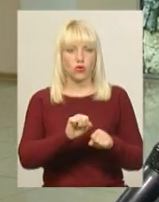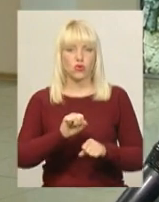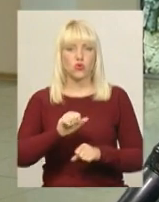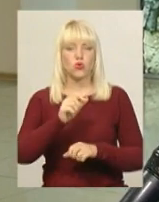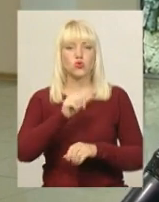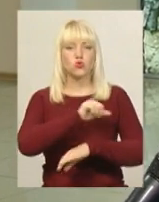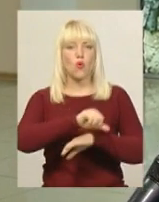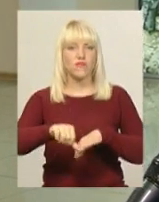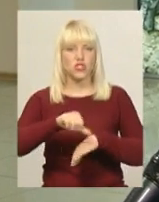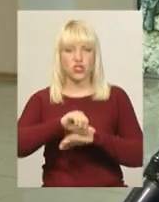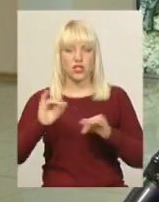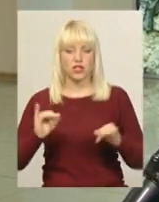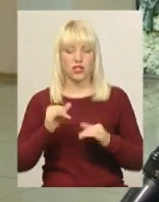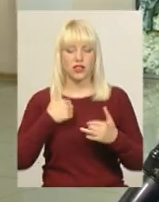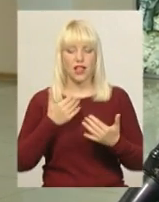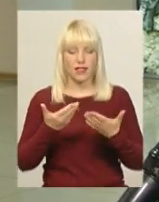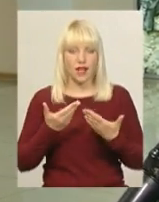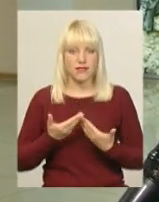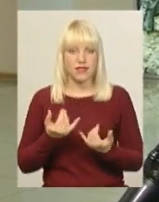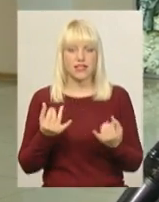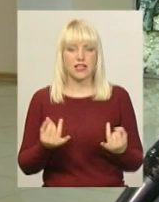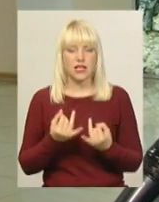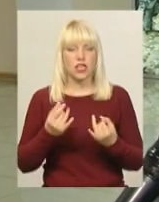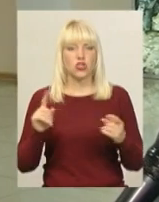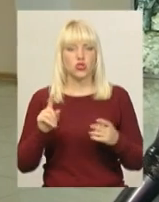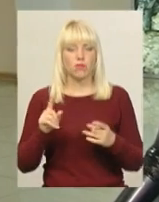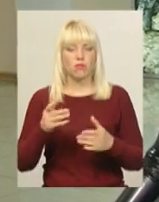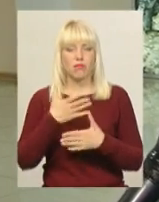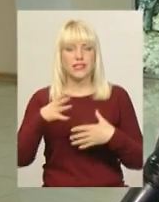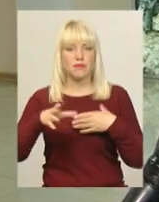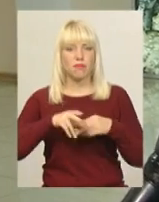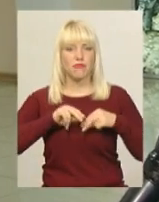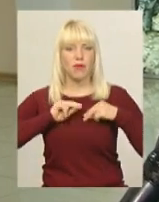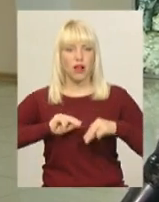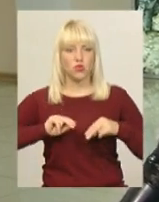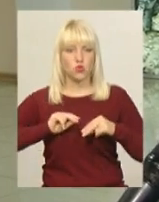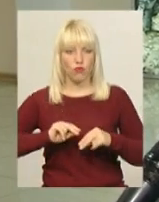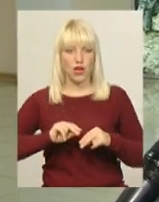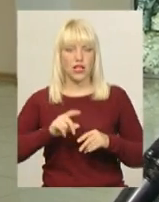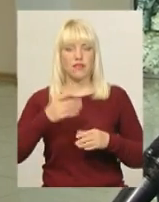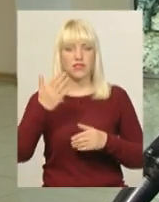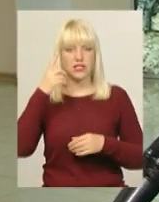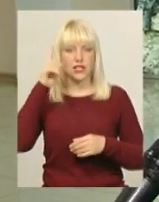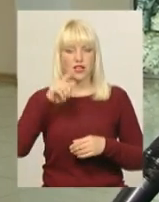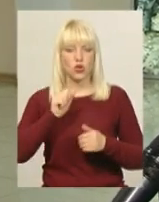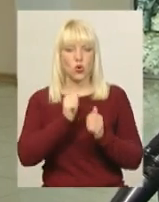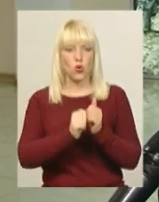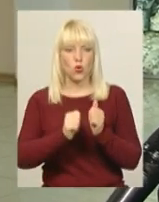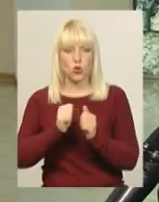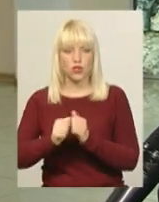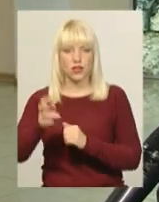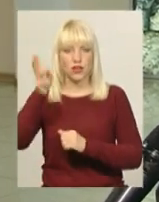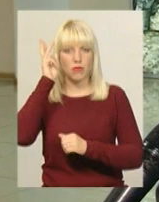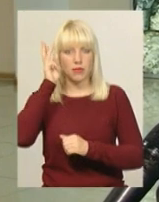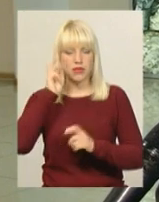щоб ми розуміли один одного, щоб ми співпрацювали. Як ви, мабуть, знаєте, у кожному практично дипломатичному